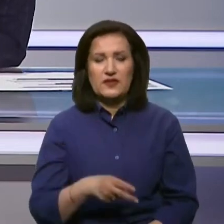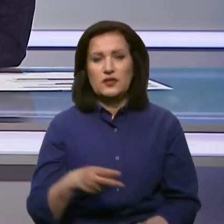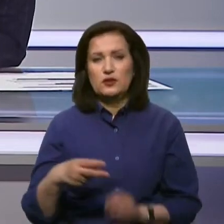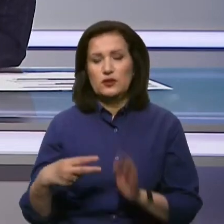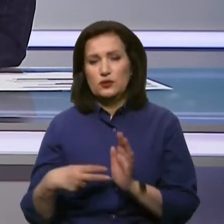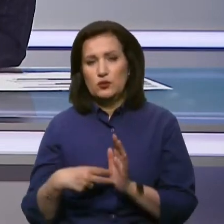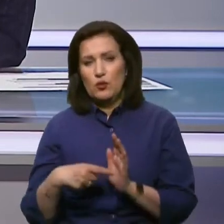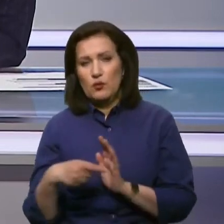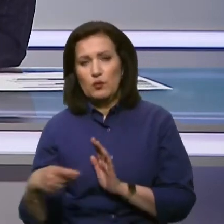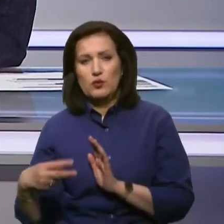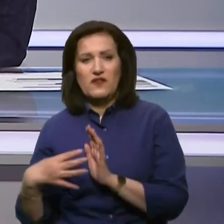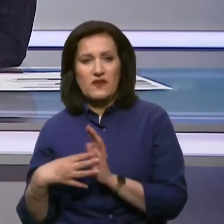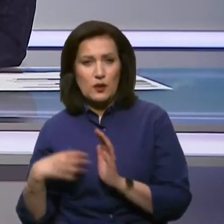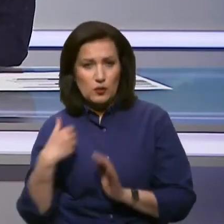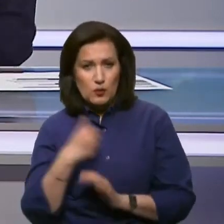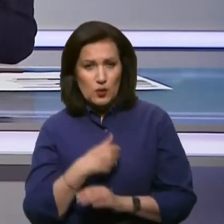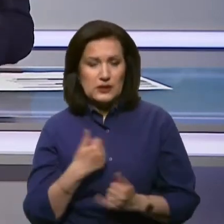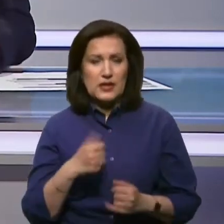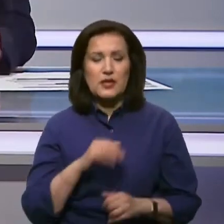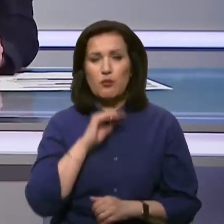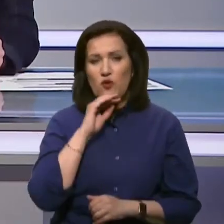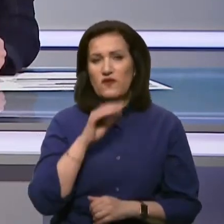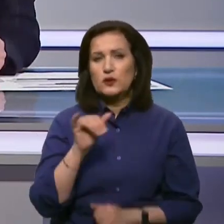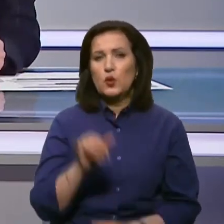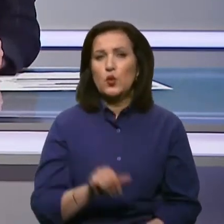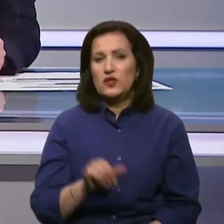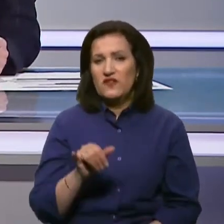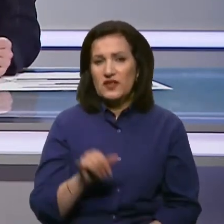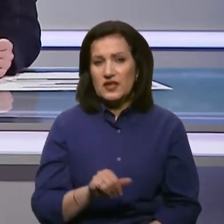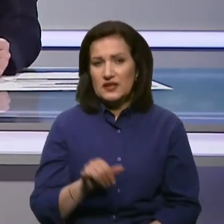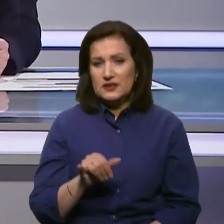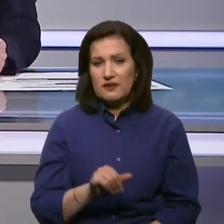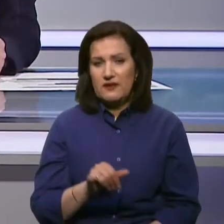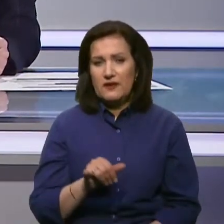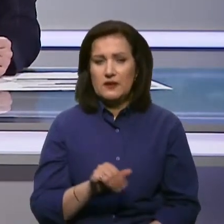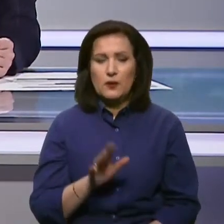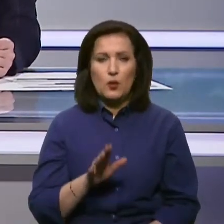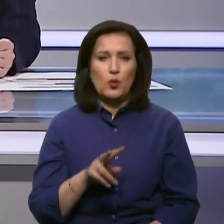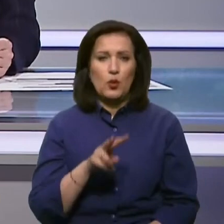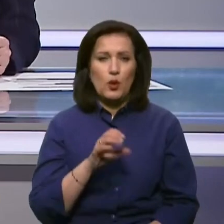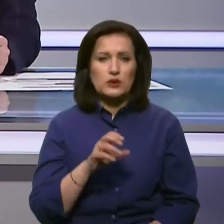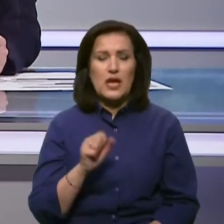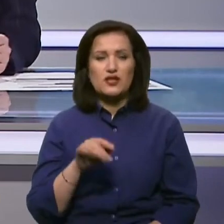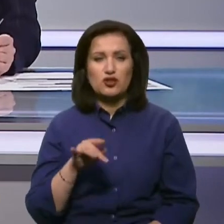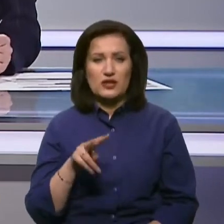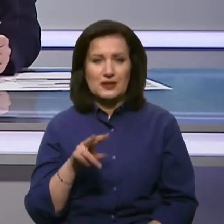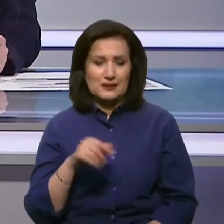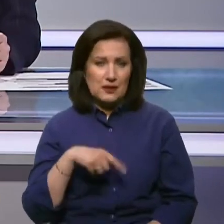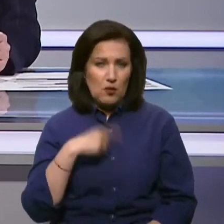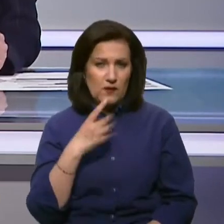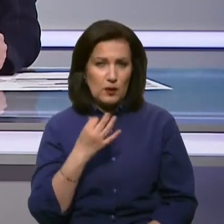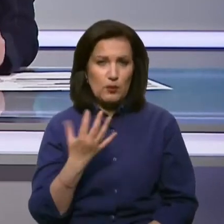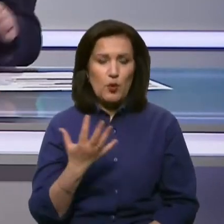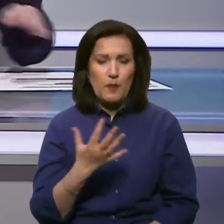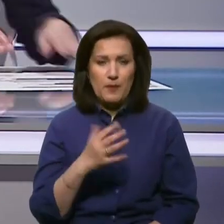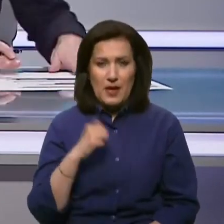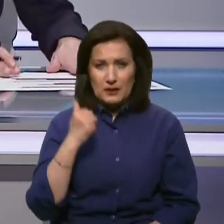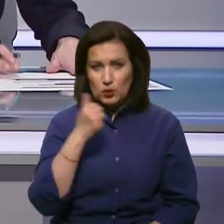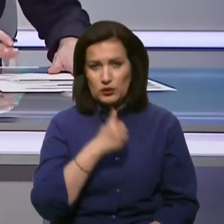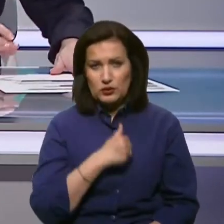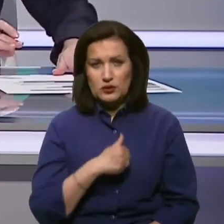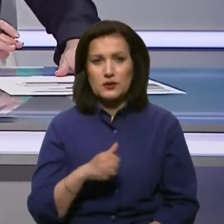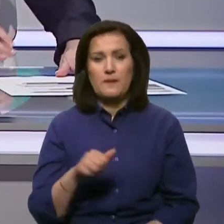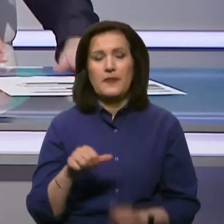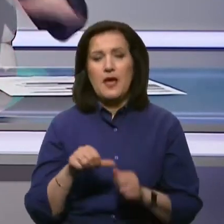-2009 роках. Нині професор університету Лойола Мері Маунту у Лос-Анджелесі говорили про п'яту річницю